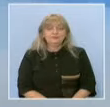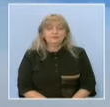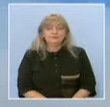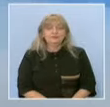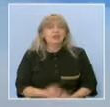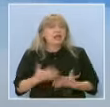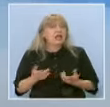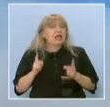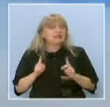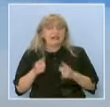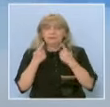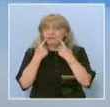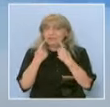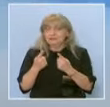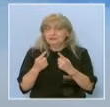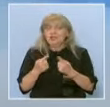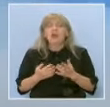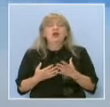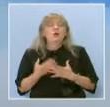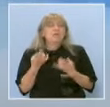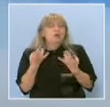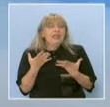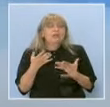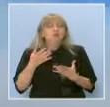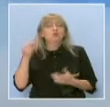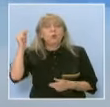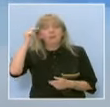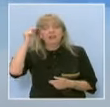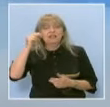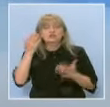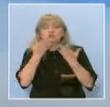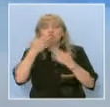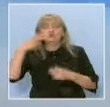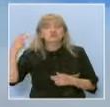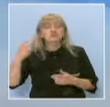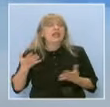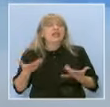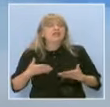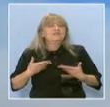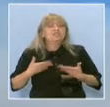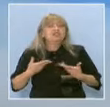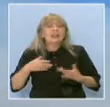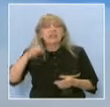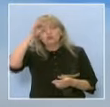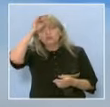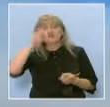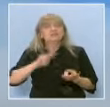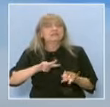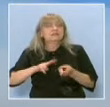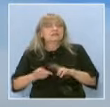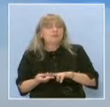Как трябва да изглежда съвременното българско училище и какви са желанията на учениците за промяна и подобряване на